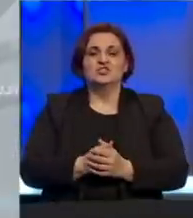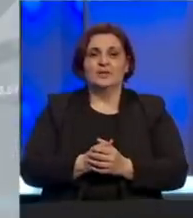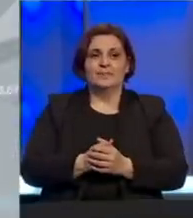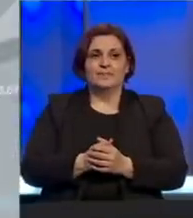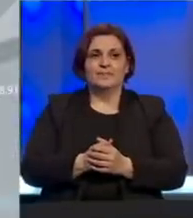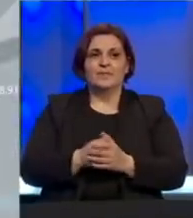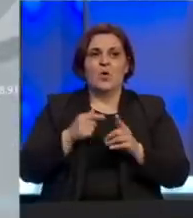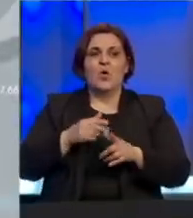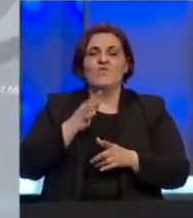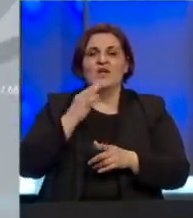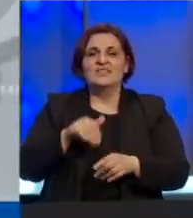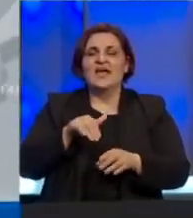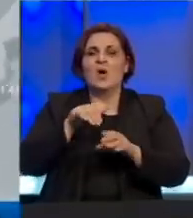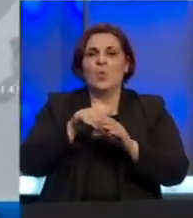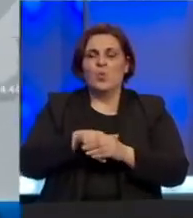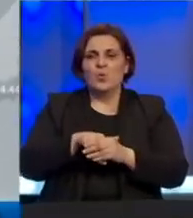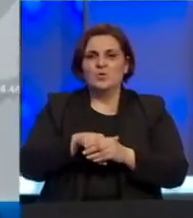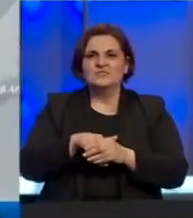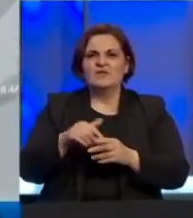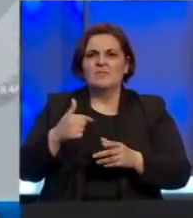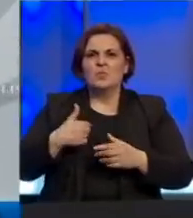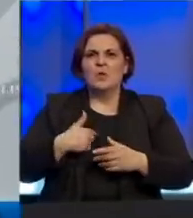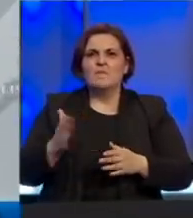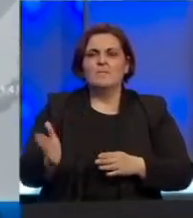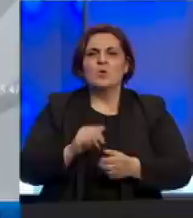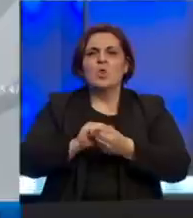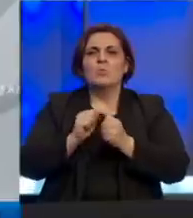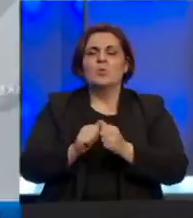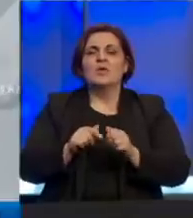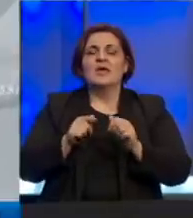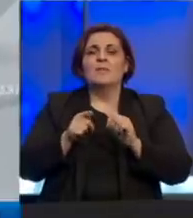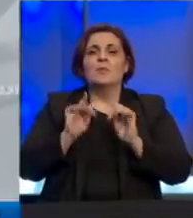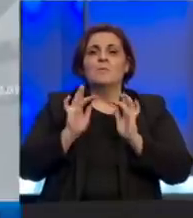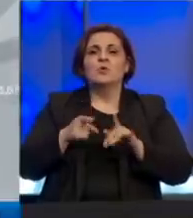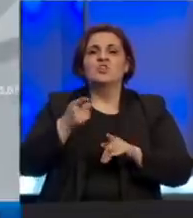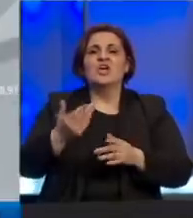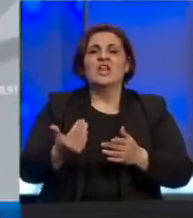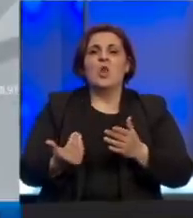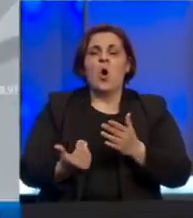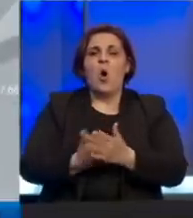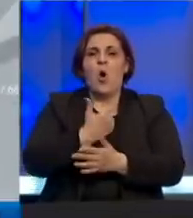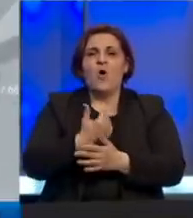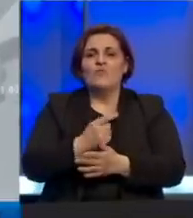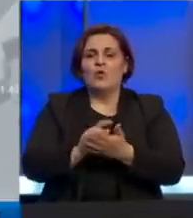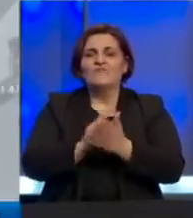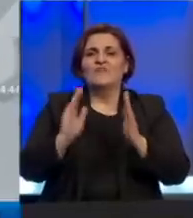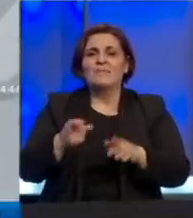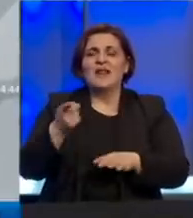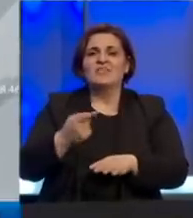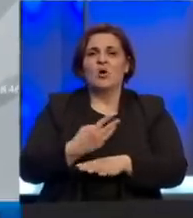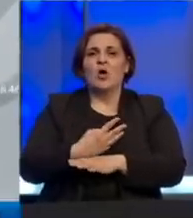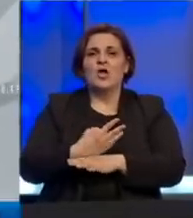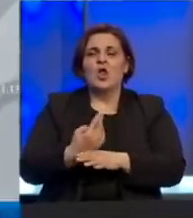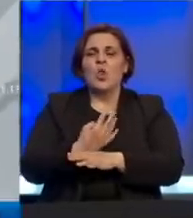Ovaj dan u stvari će nama da protekne u znaku borbe sa ovom novom pošlasti, novog doba, a to je